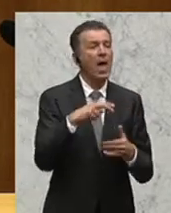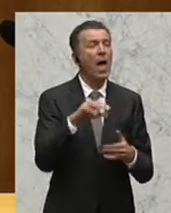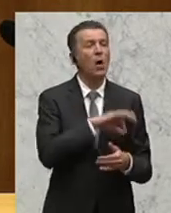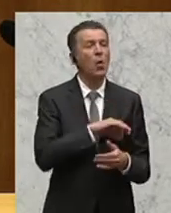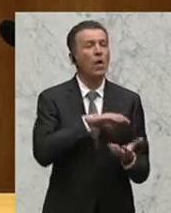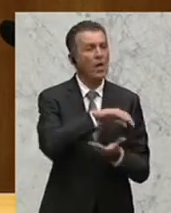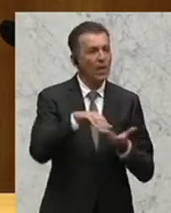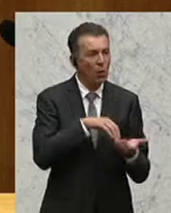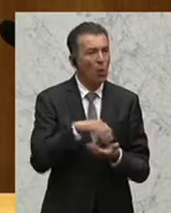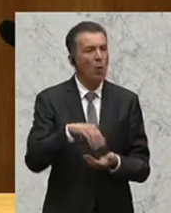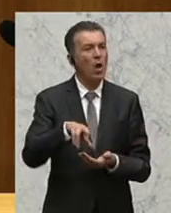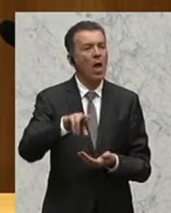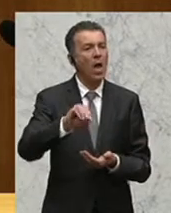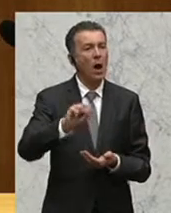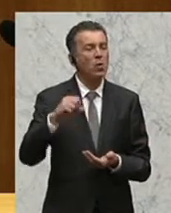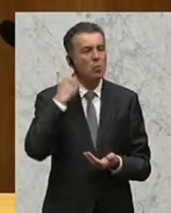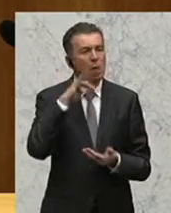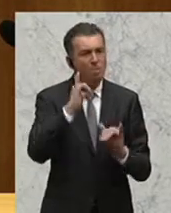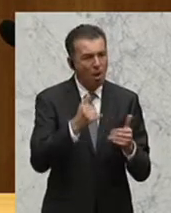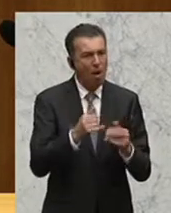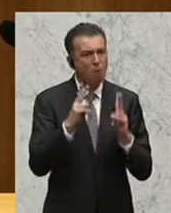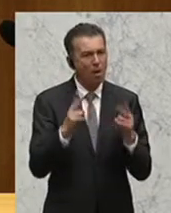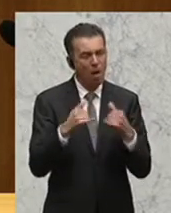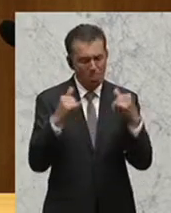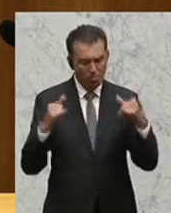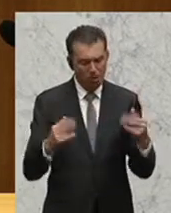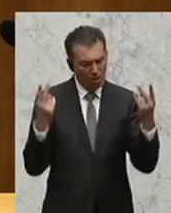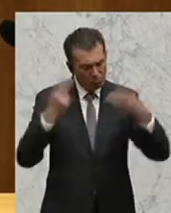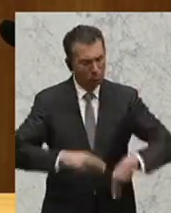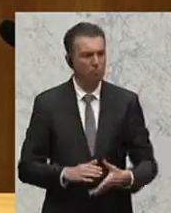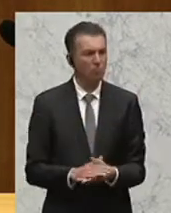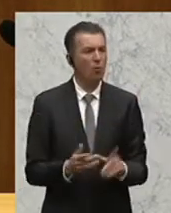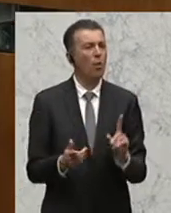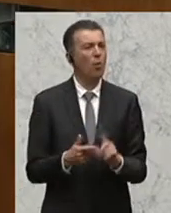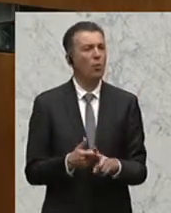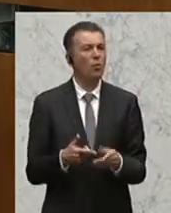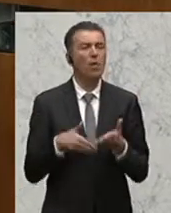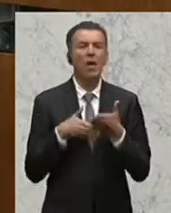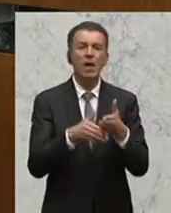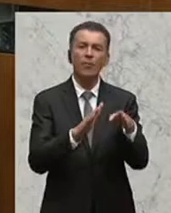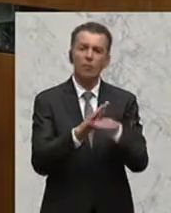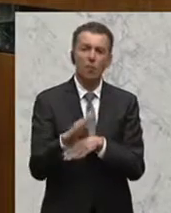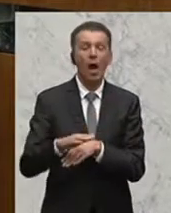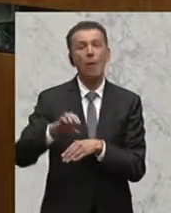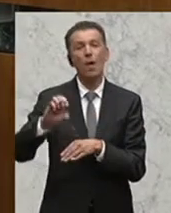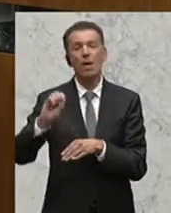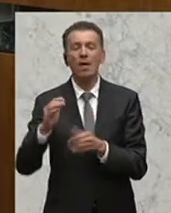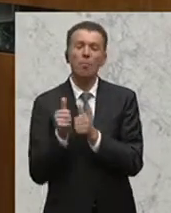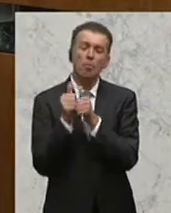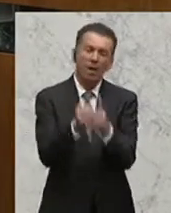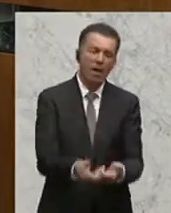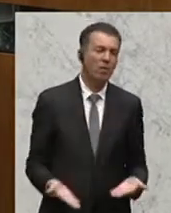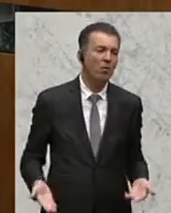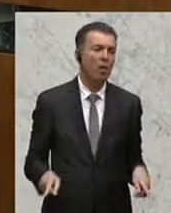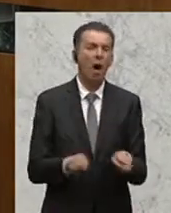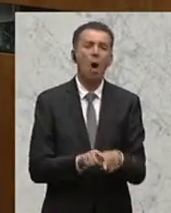Rossmann, man könnte diesem Paket zustimmen und die Begleitung dieses Hilfsprogrammes ESM ist ja auch